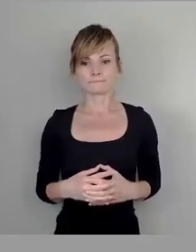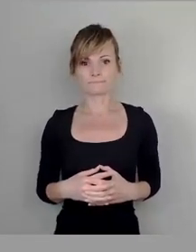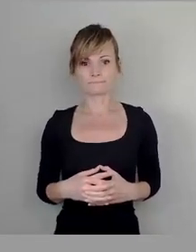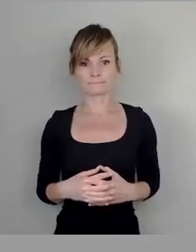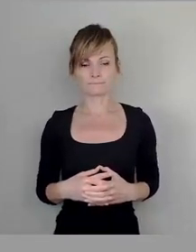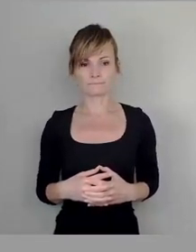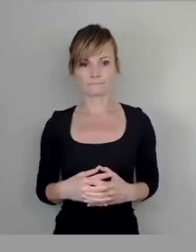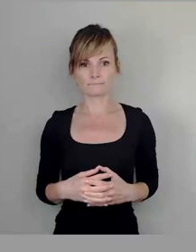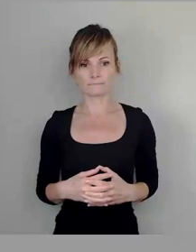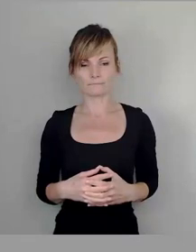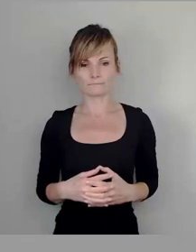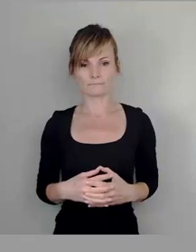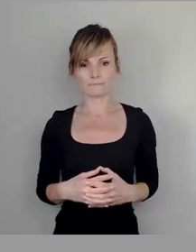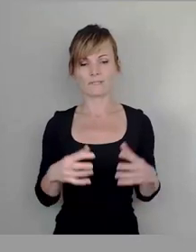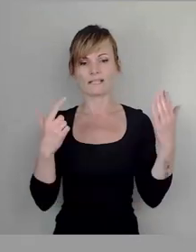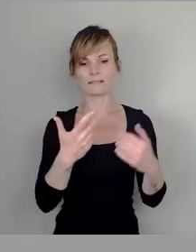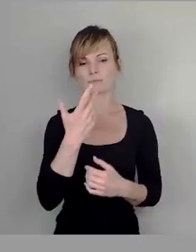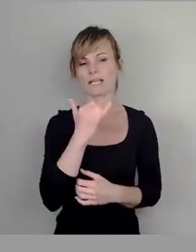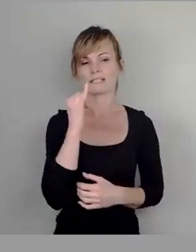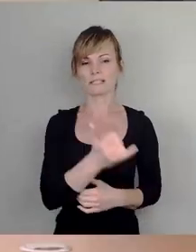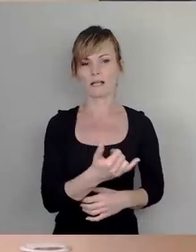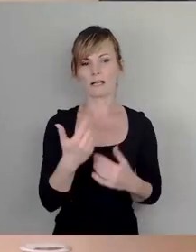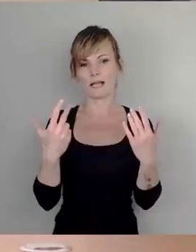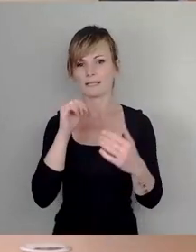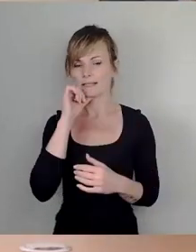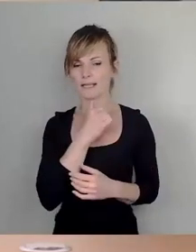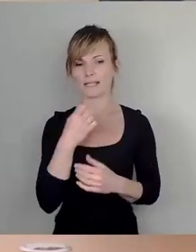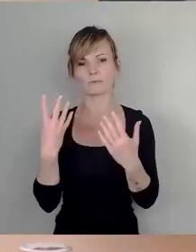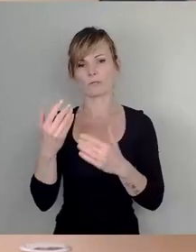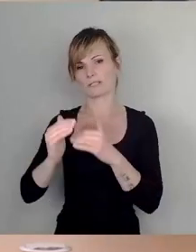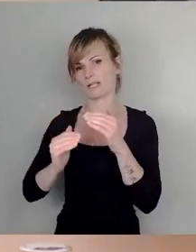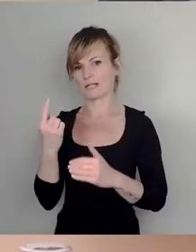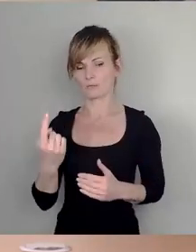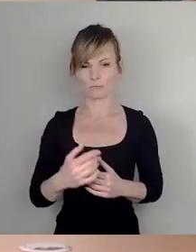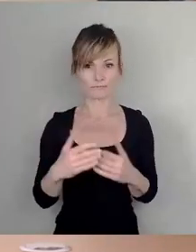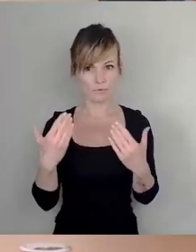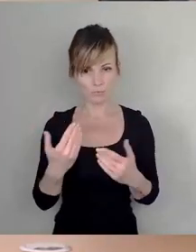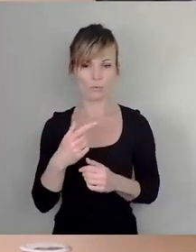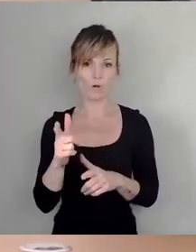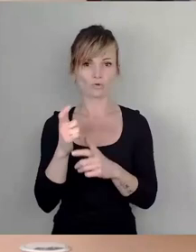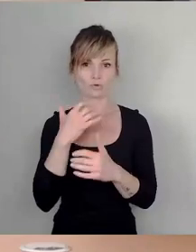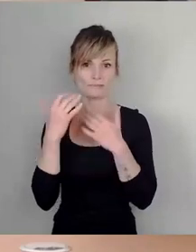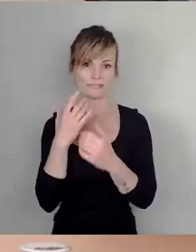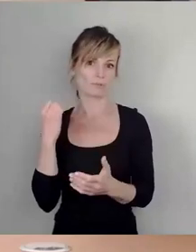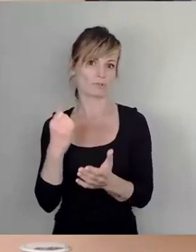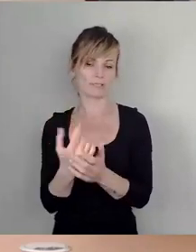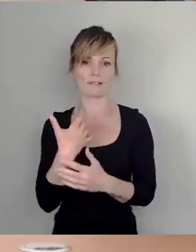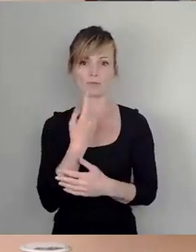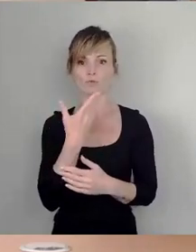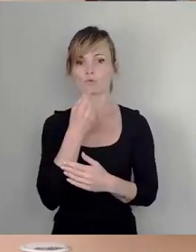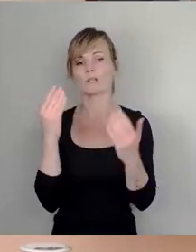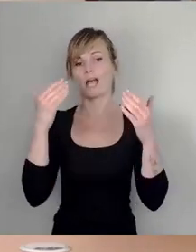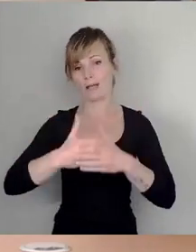Mit 37 Ja, 8 Nein, 9 Enthaltung. So, der Ausschussbericht bestätigt. Ich wünsche allen einen schönen Abend